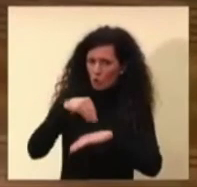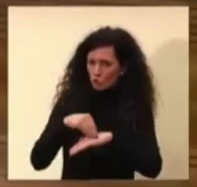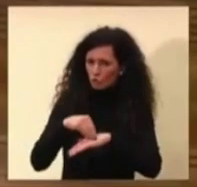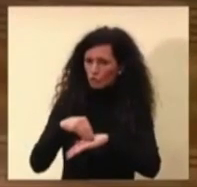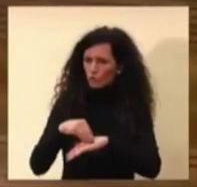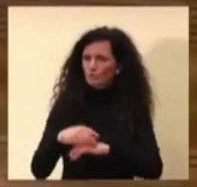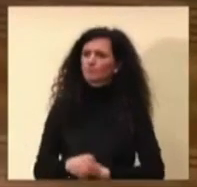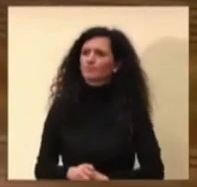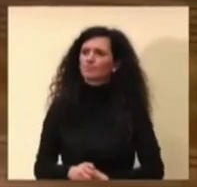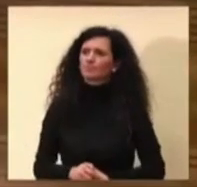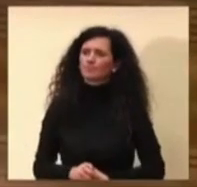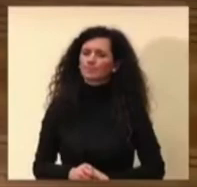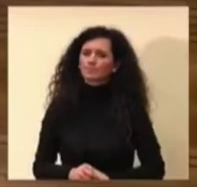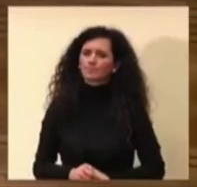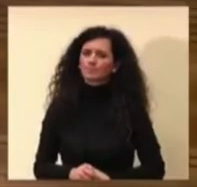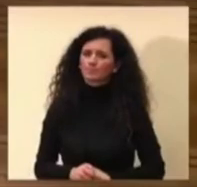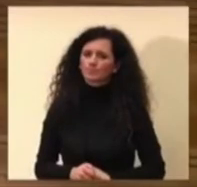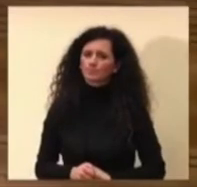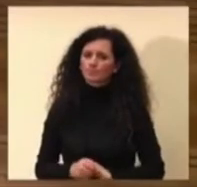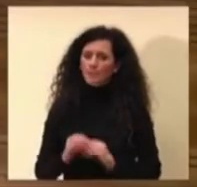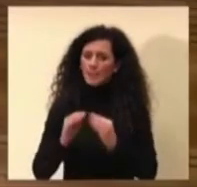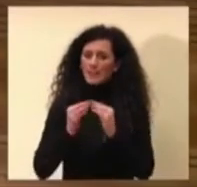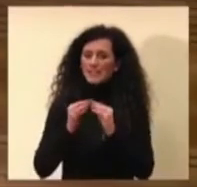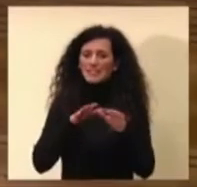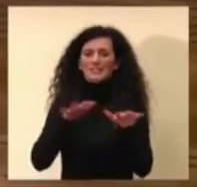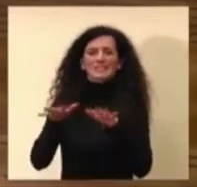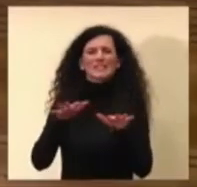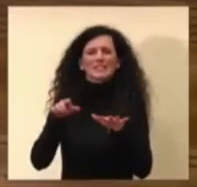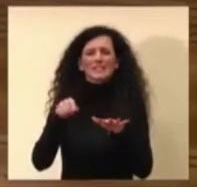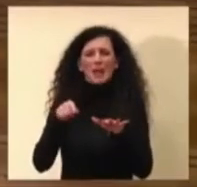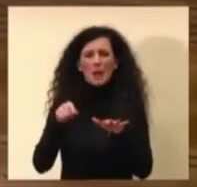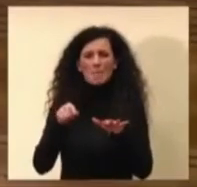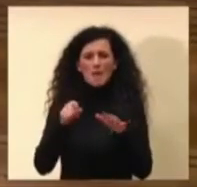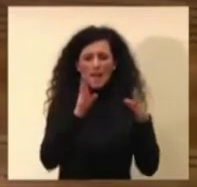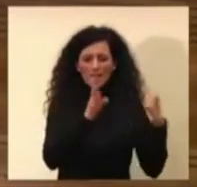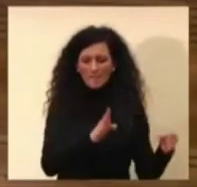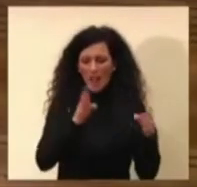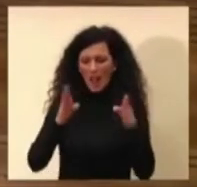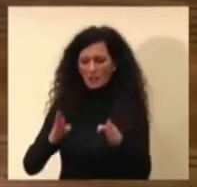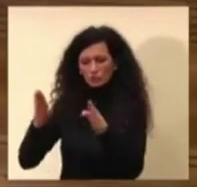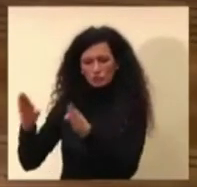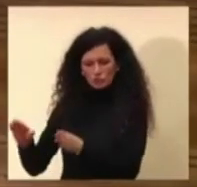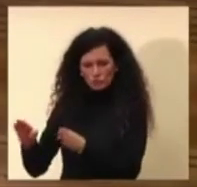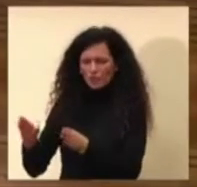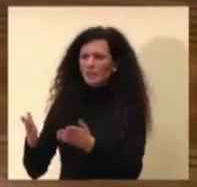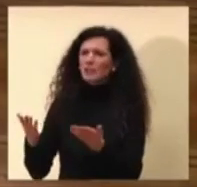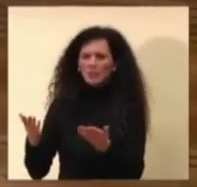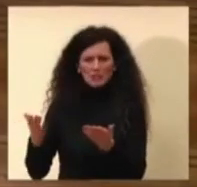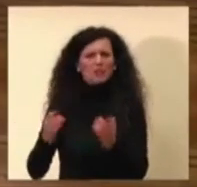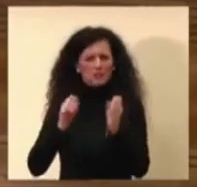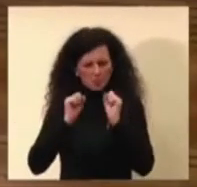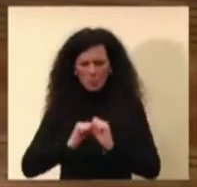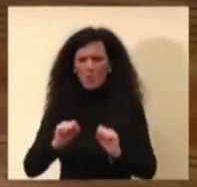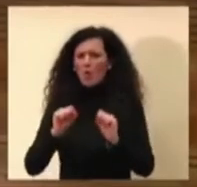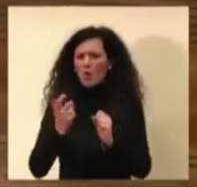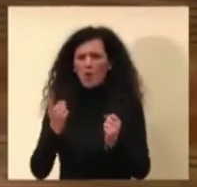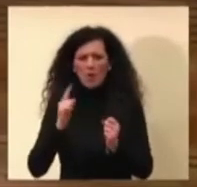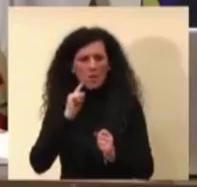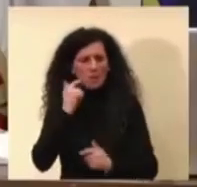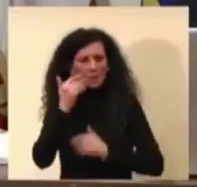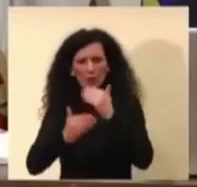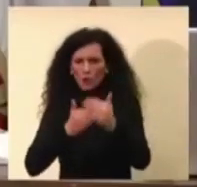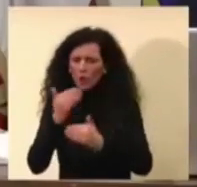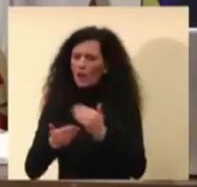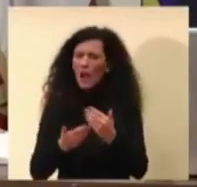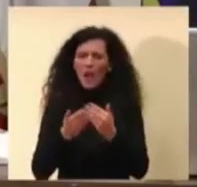Diciamo questo, che il sistema a fasce, per quanto criticabile, per carità, dopo tutto è migliorabile, comunque sia, ha